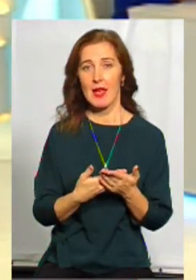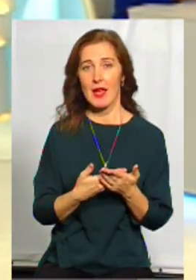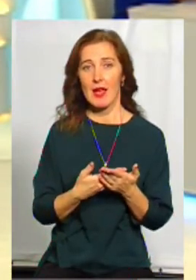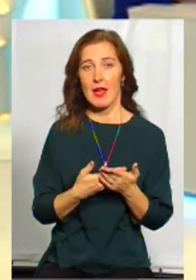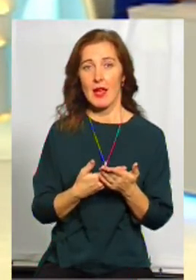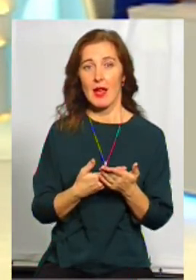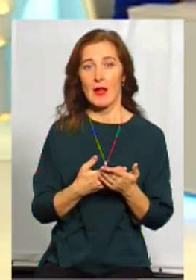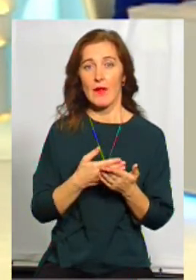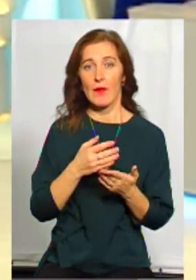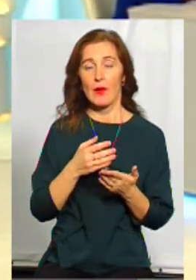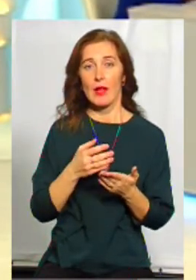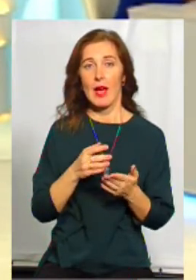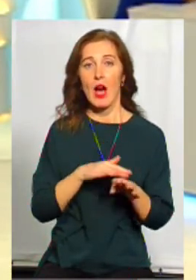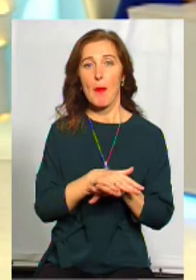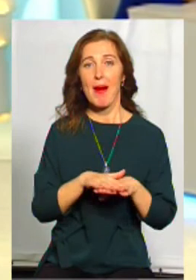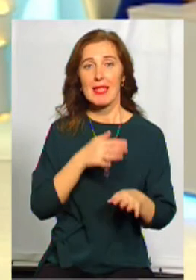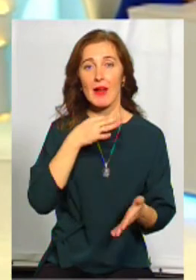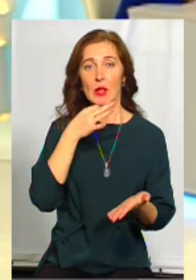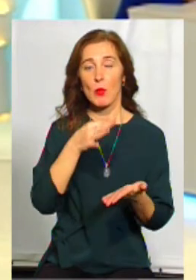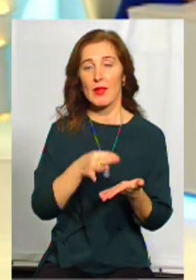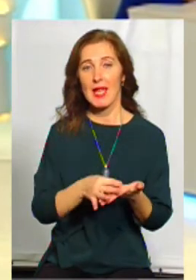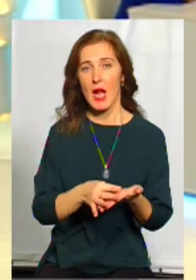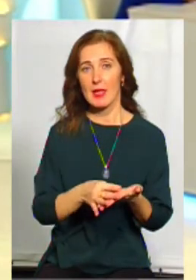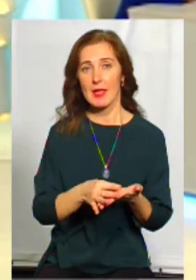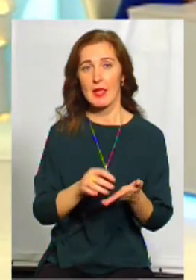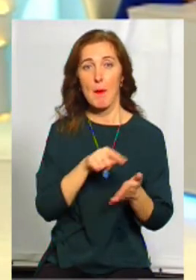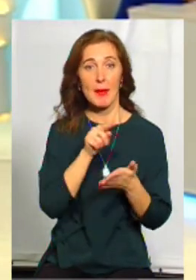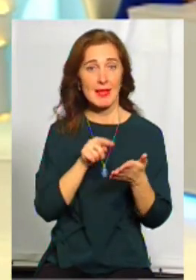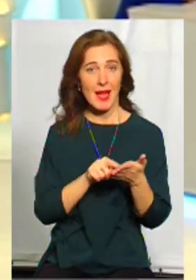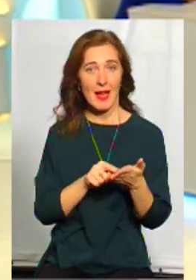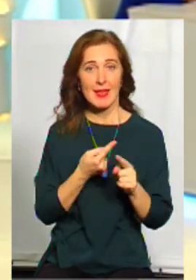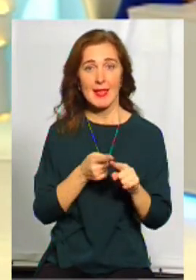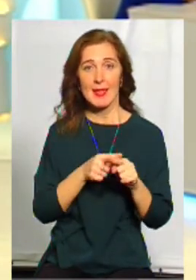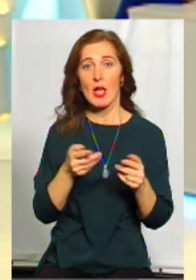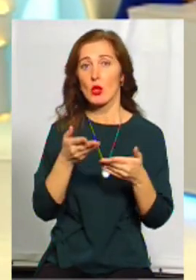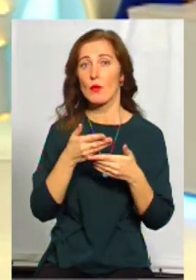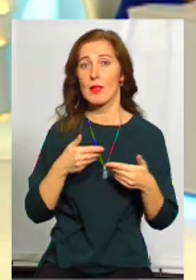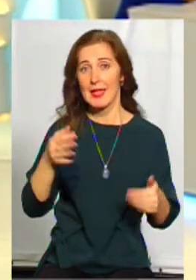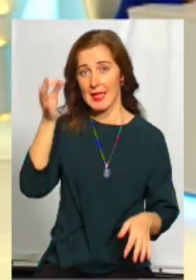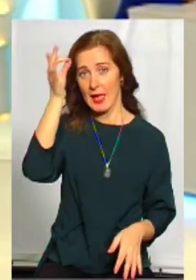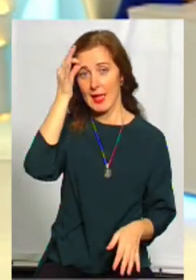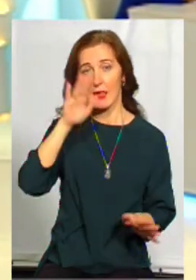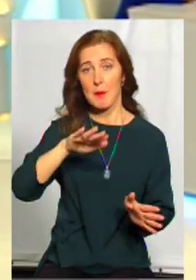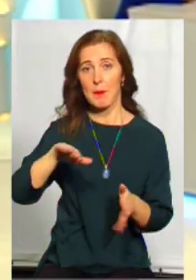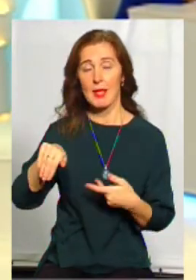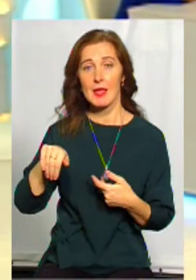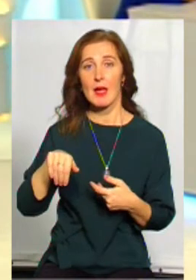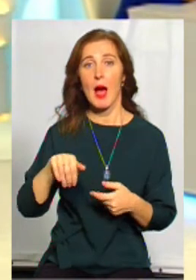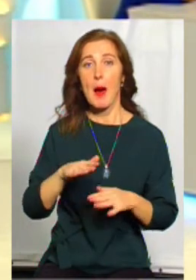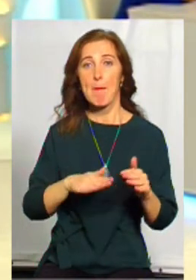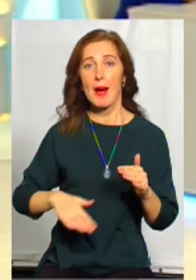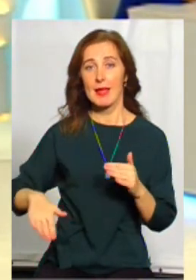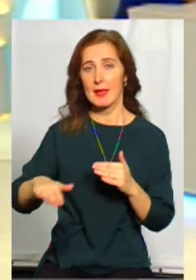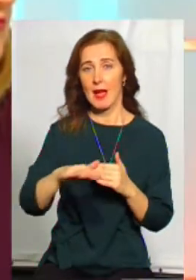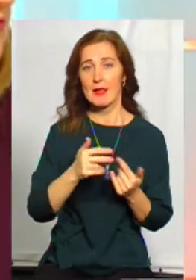відповідальність за те чи інші якісь ситуації? Відповідь, питання до нас всіх. Згадайте, після Майданний період, скільки проактивних